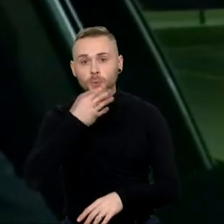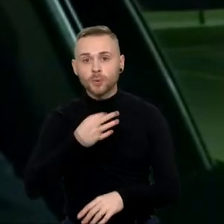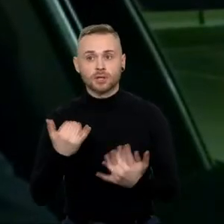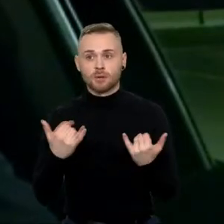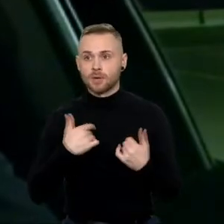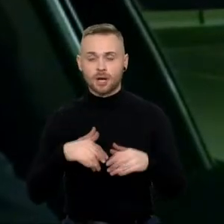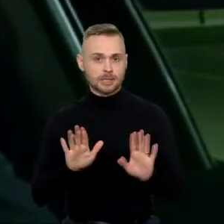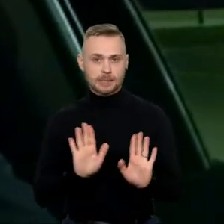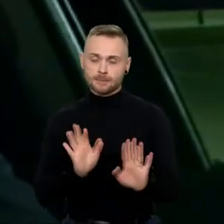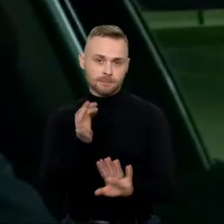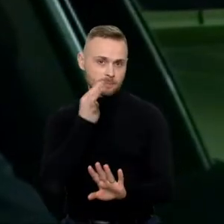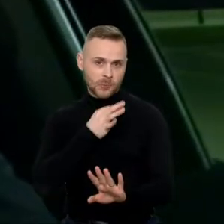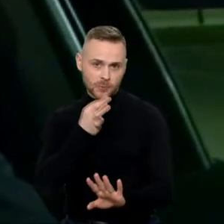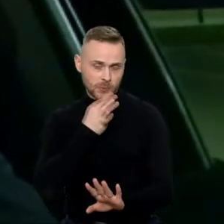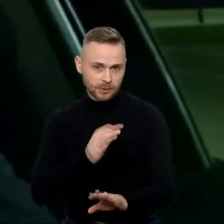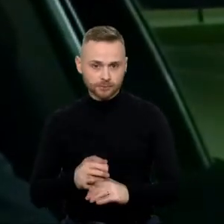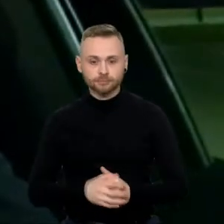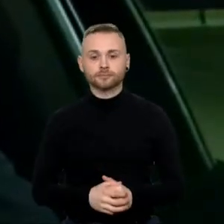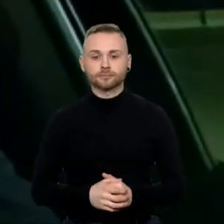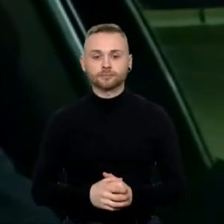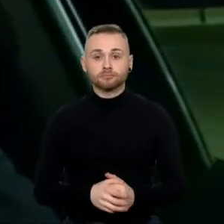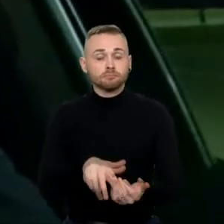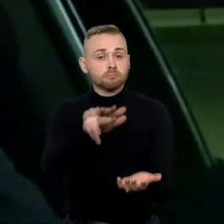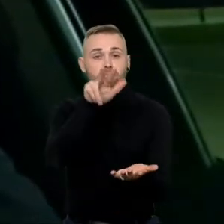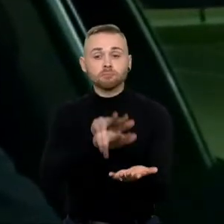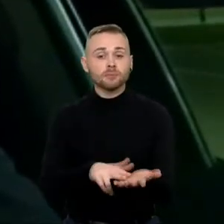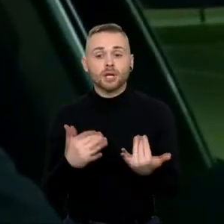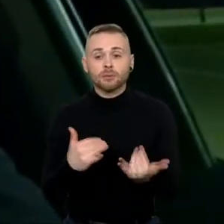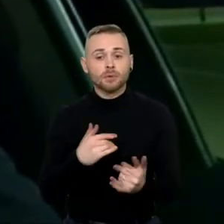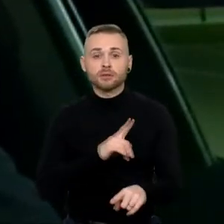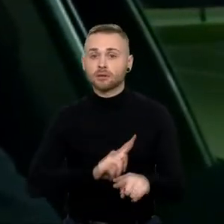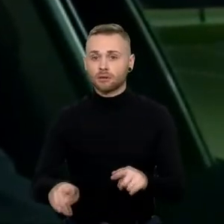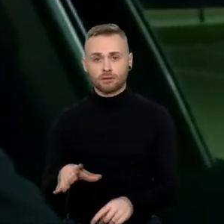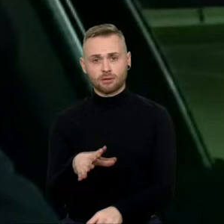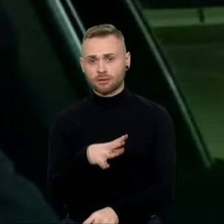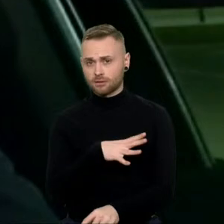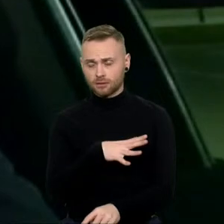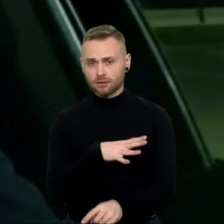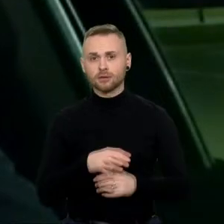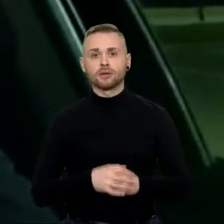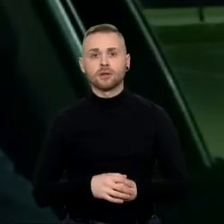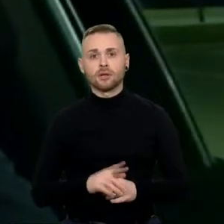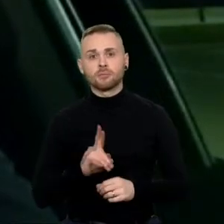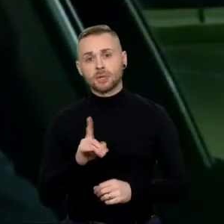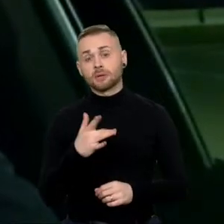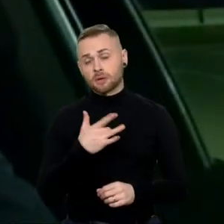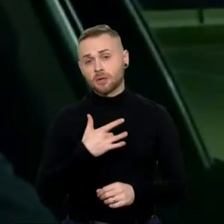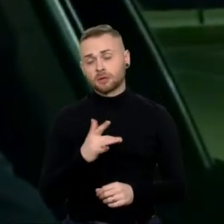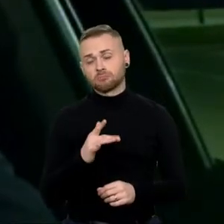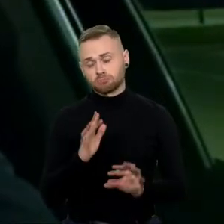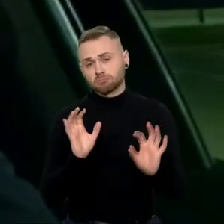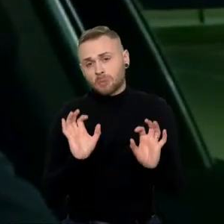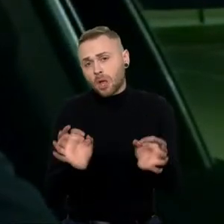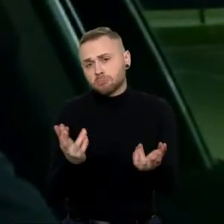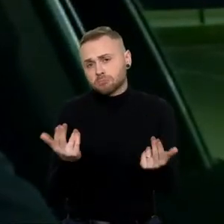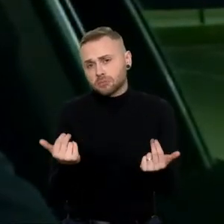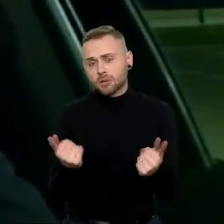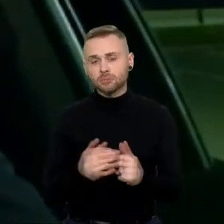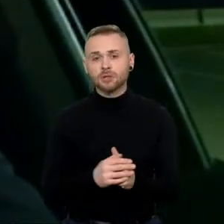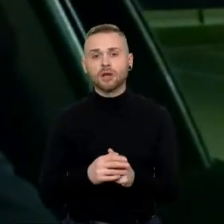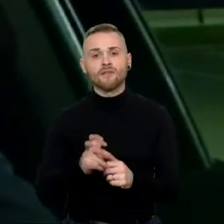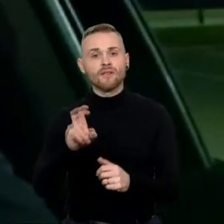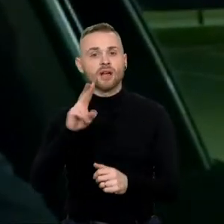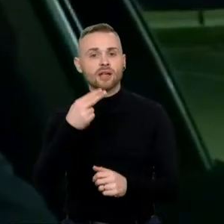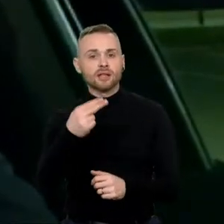matyt patvirtinčią būtų neįmanoma to, tačiau aš manyčiau, kad tai būtų logiškas veiksmas. Tikrai Nesionalinio saugumo ir gynybos